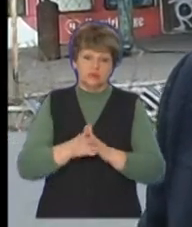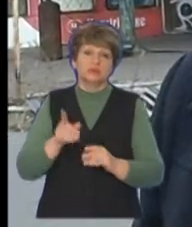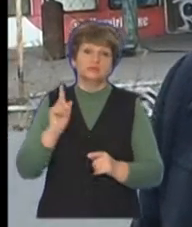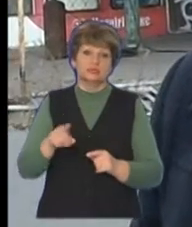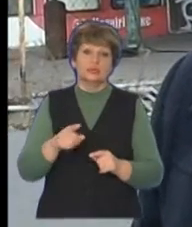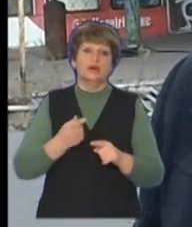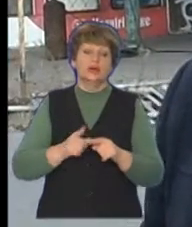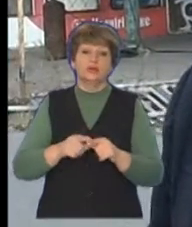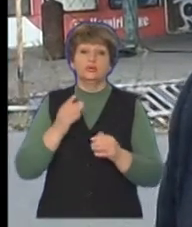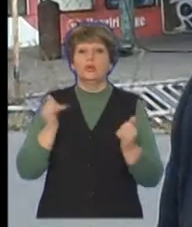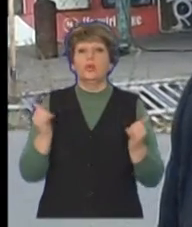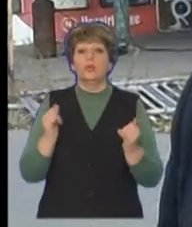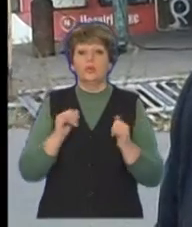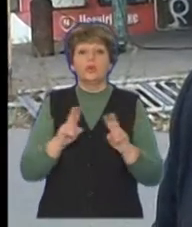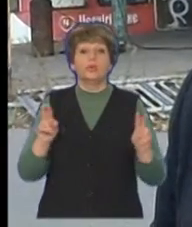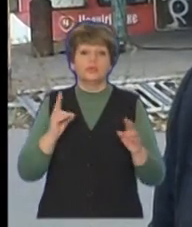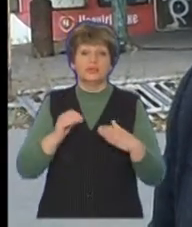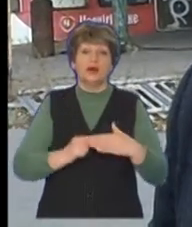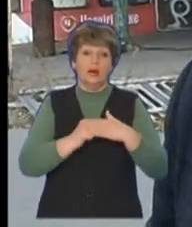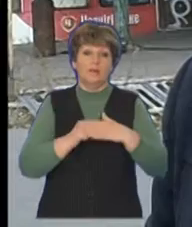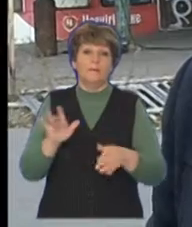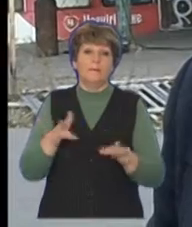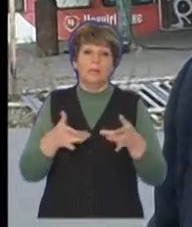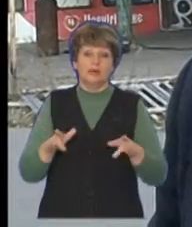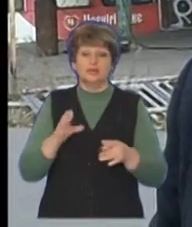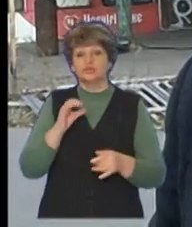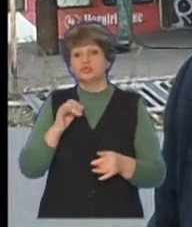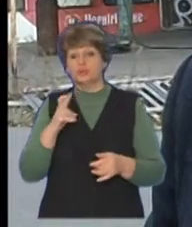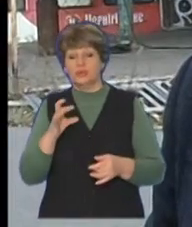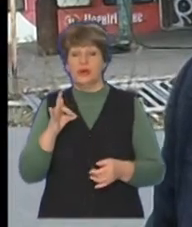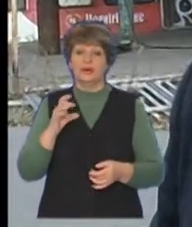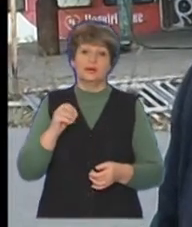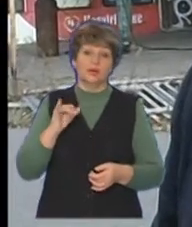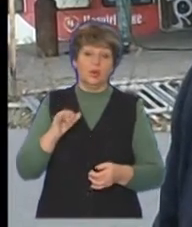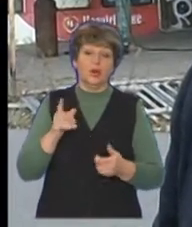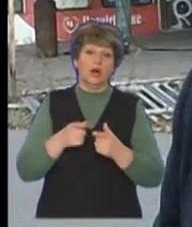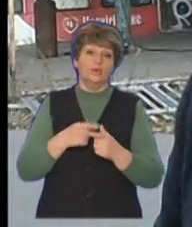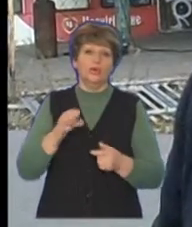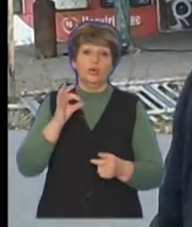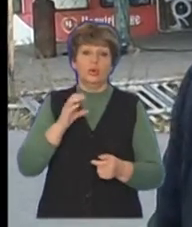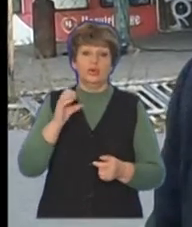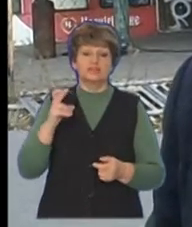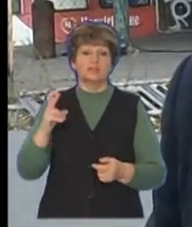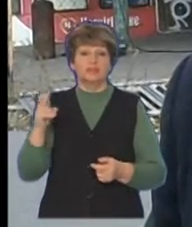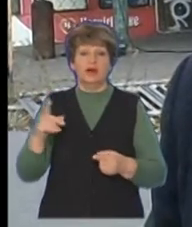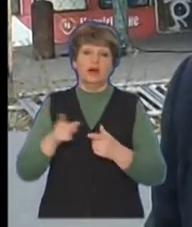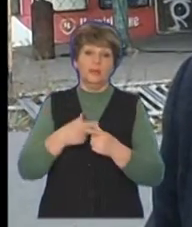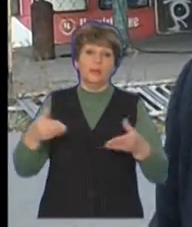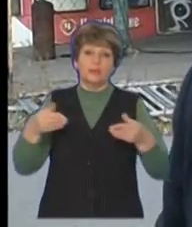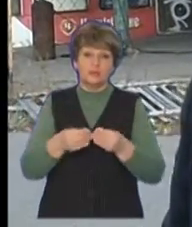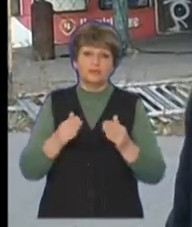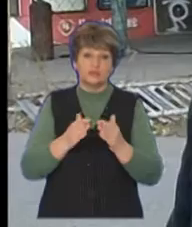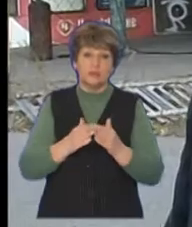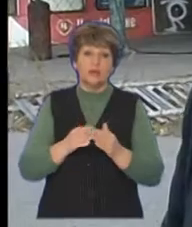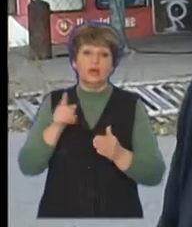сама. Ця багатоповерхівка вкош на балансі. Або це СУП, або це РЕУ, або це ОСББ, або це якийсь кооператив